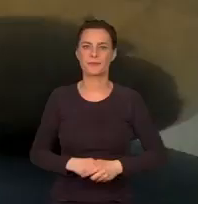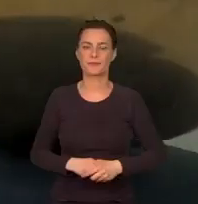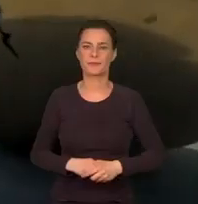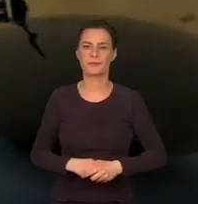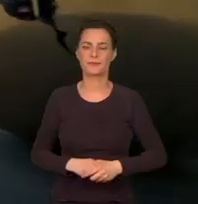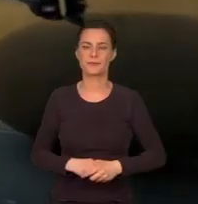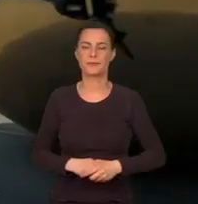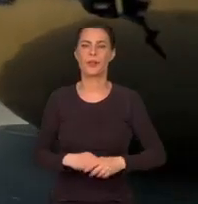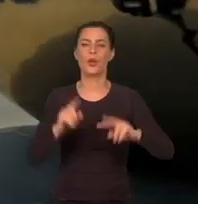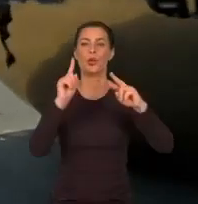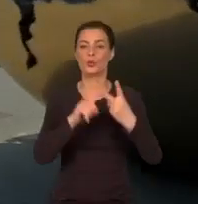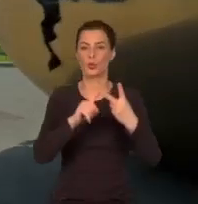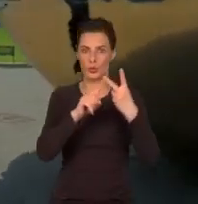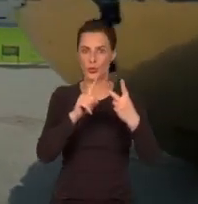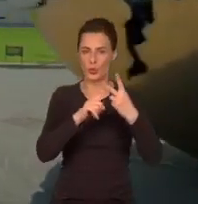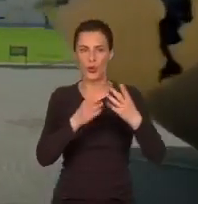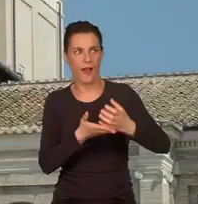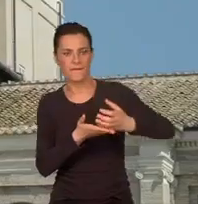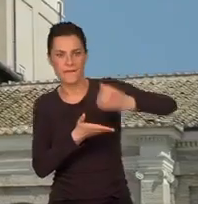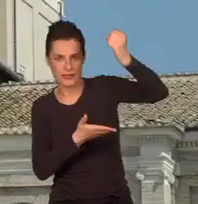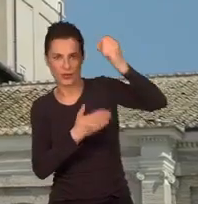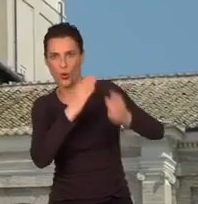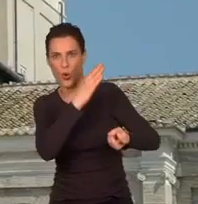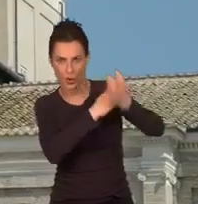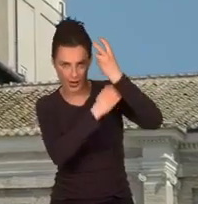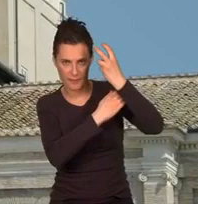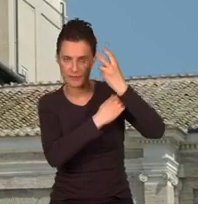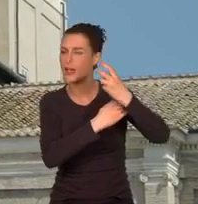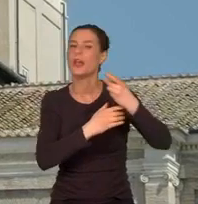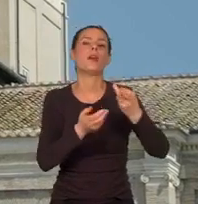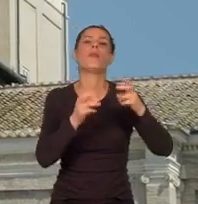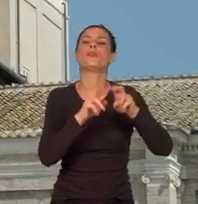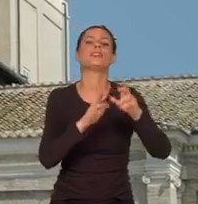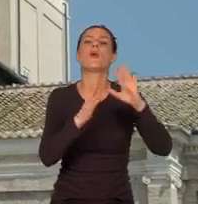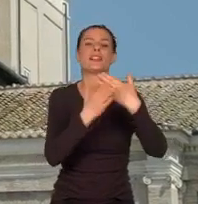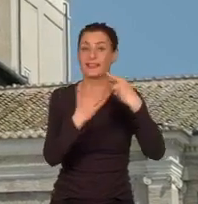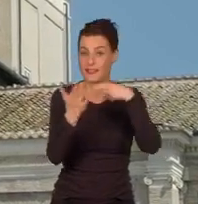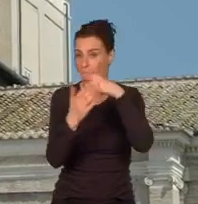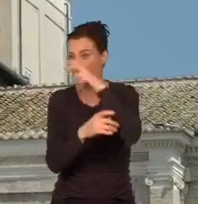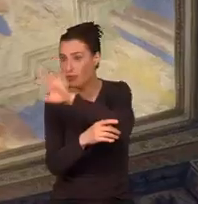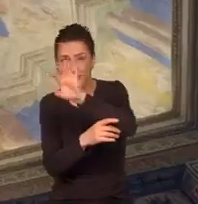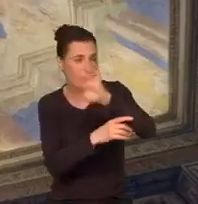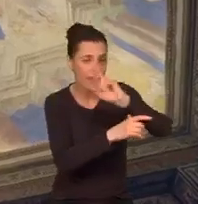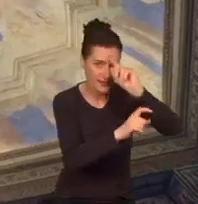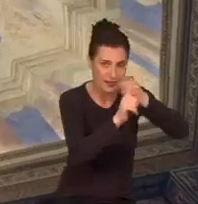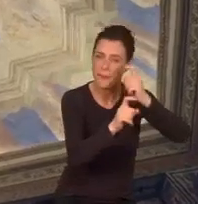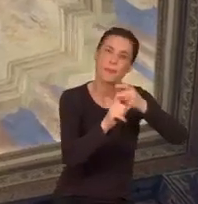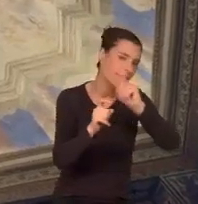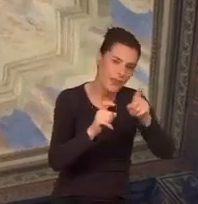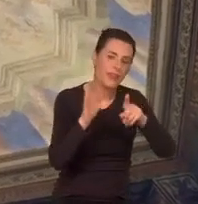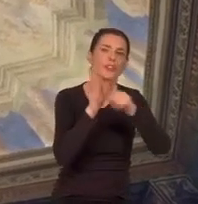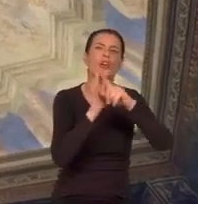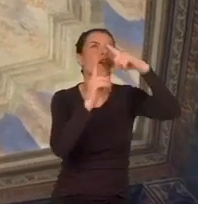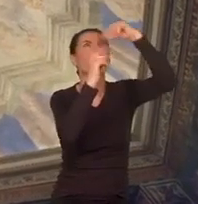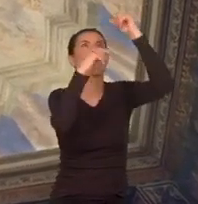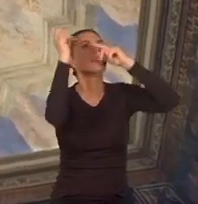Jest druga pod względem wysokości w Watykanie. Nie powstała do obserwacji wrogów, lecz do badania gwiazd. Skąd